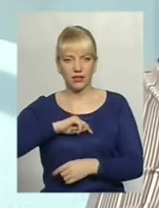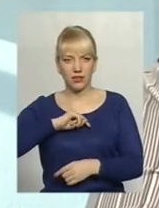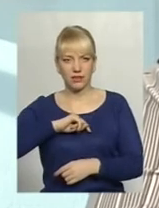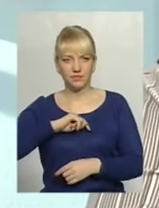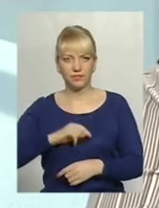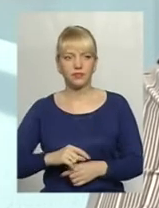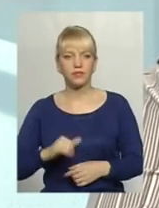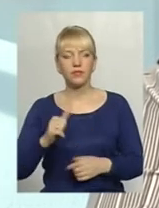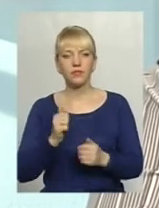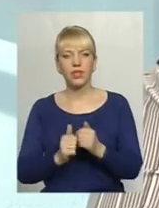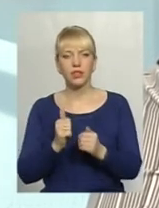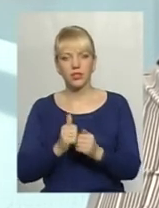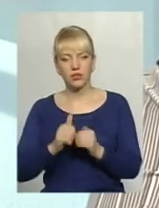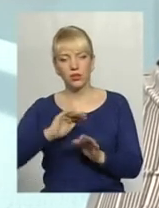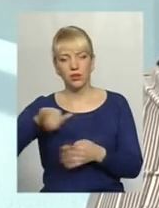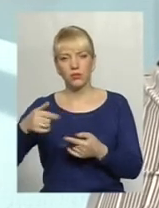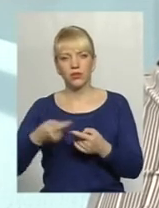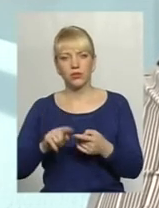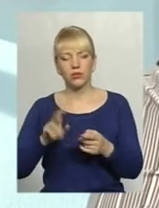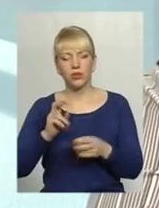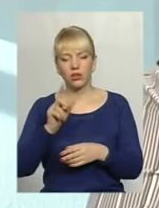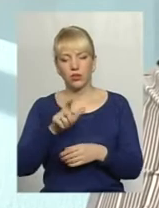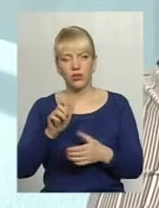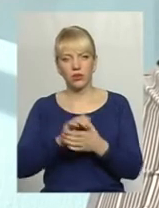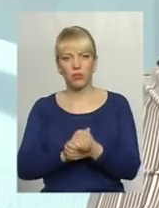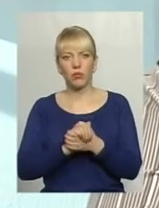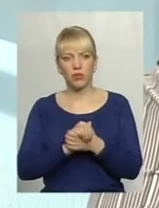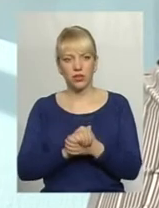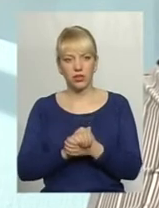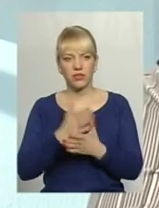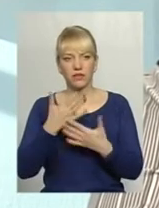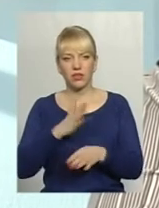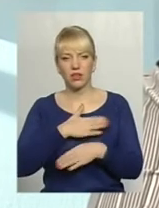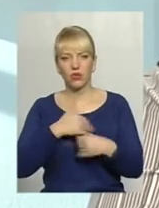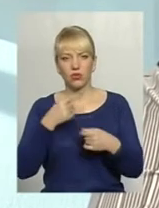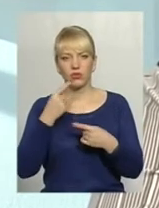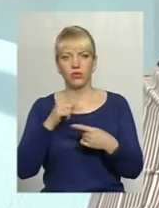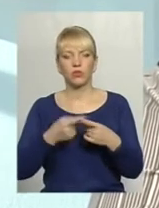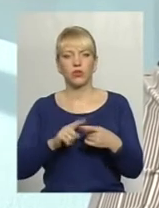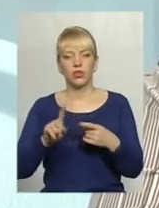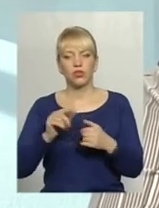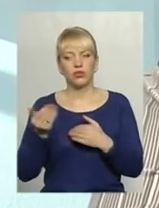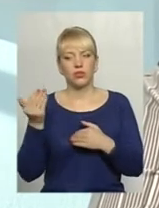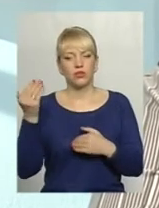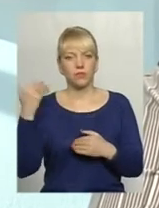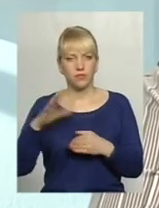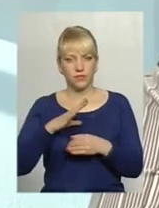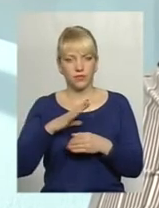І дуже часто після того, як люди помирилися, вони вже не хочуть говорити про те, що в них сталося в